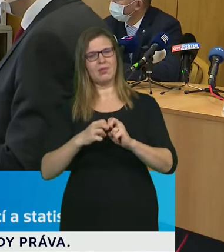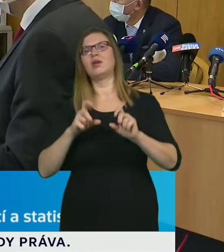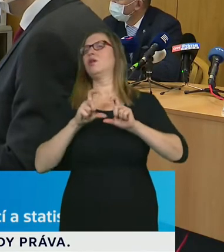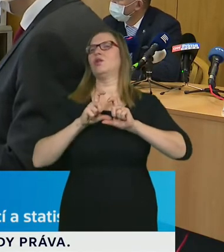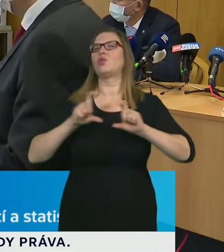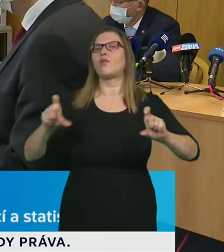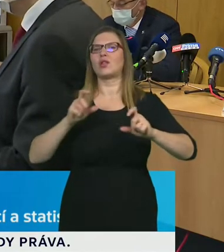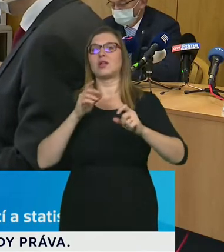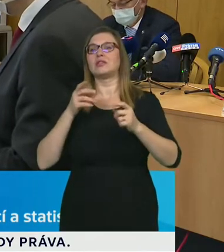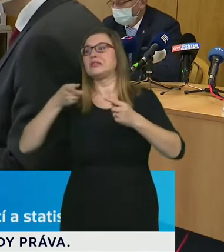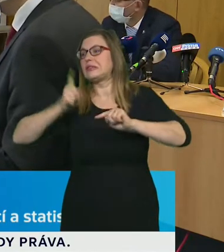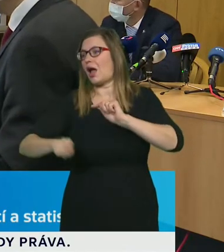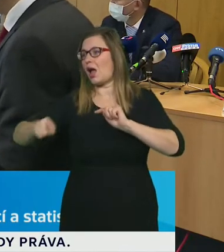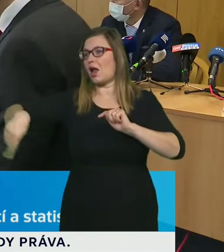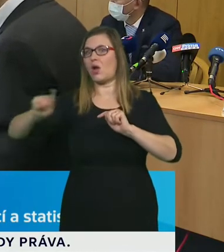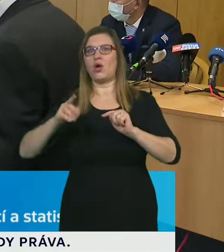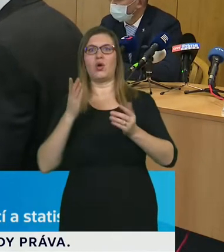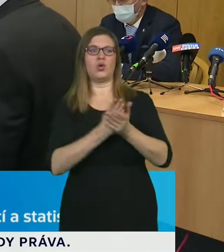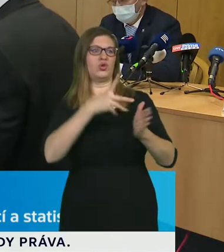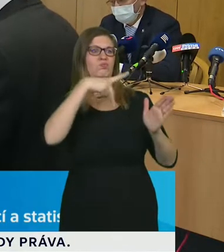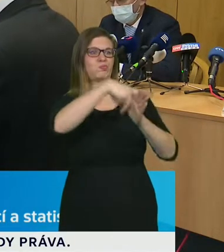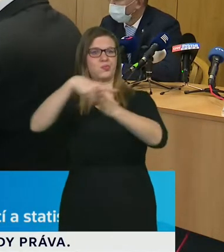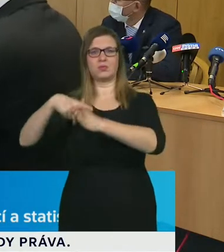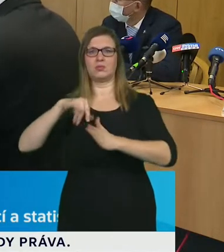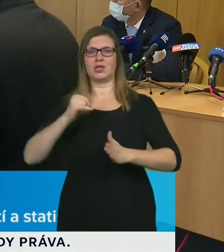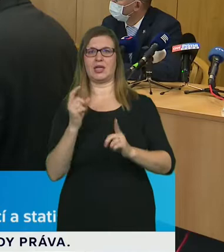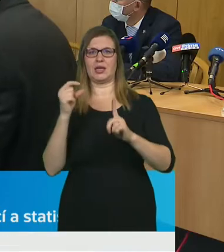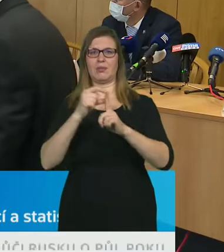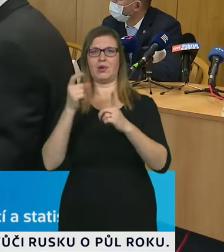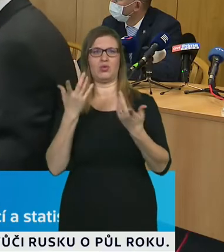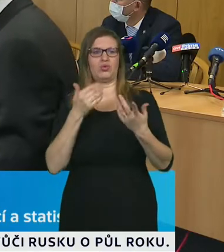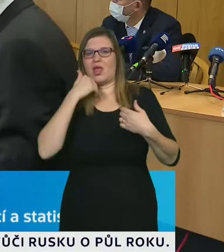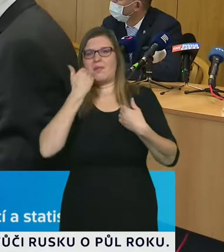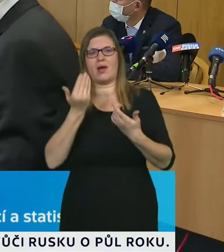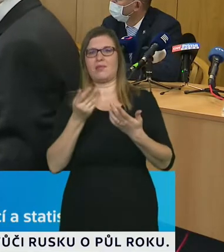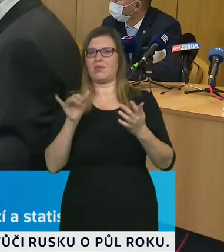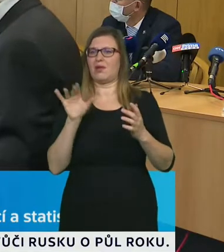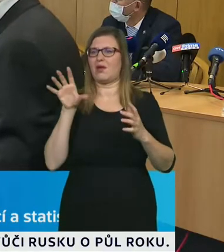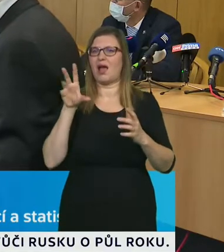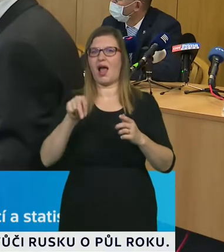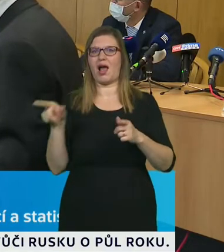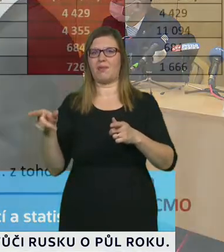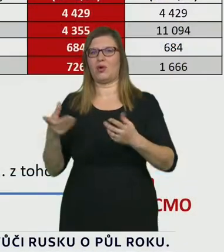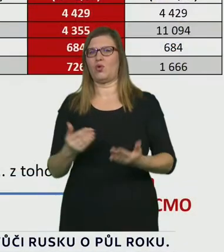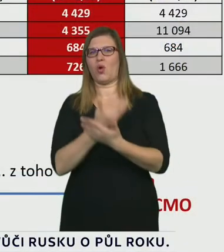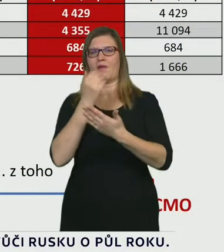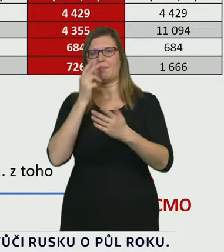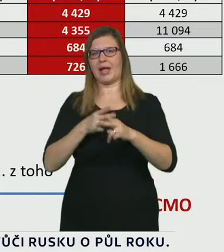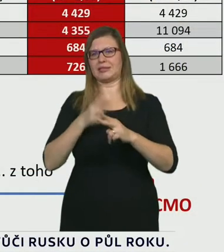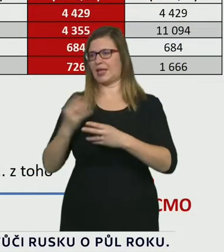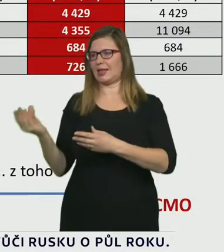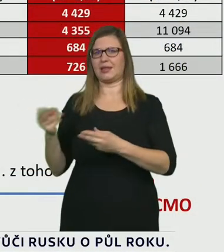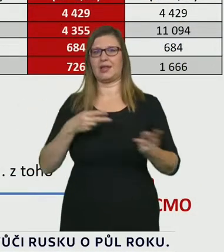velmi často si média tu tabulku stahují, tak já ji sem dávám, ale nemám teď ambicí samozřejmě číst okínko po okínku.